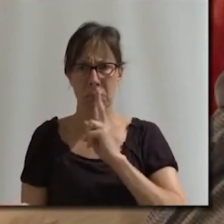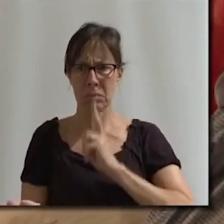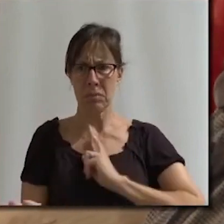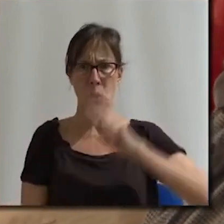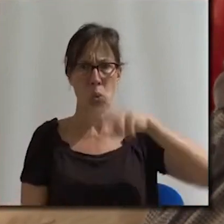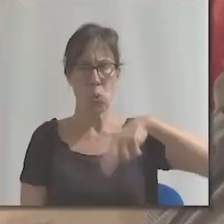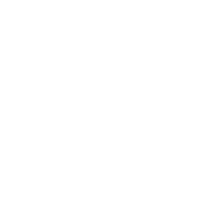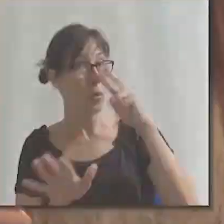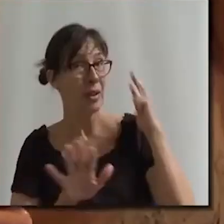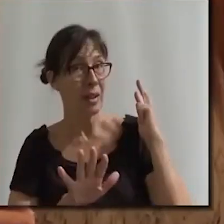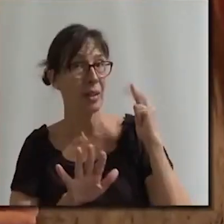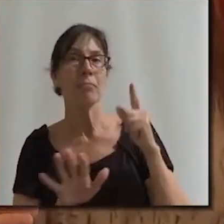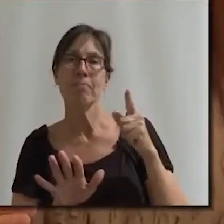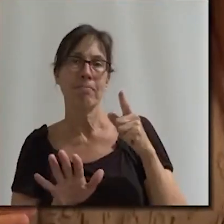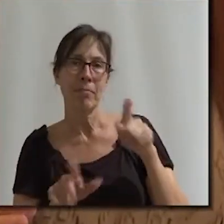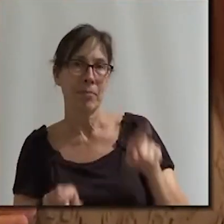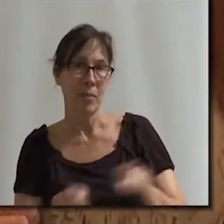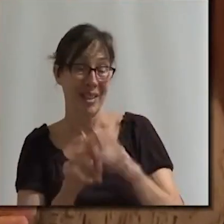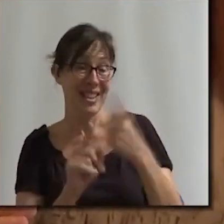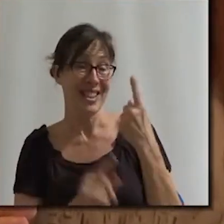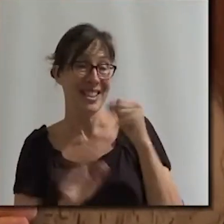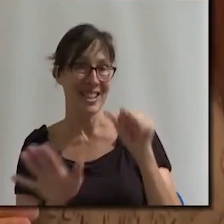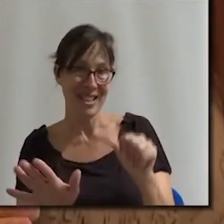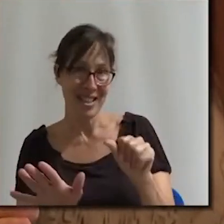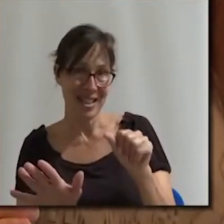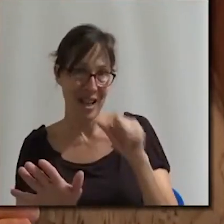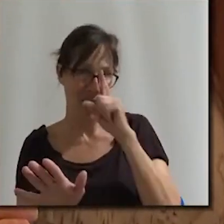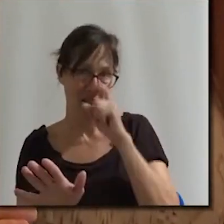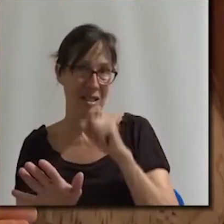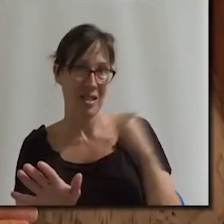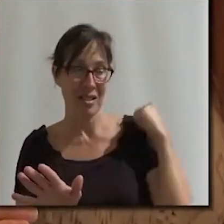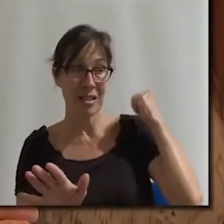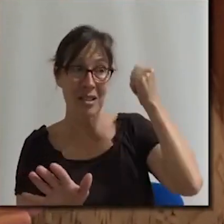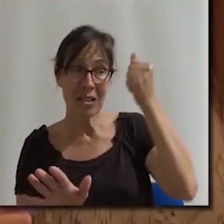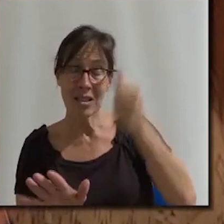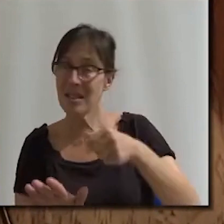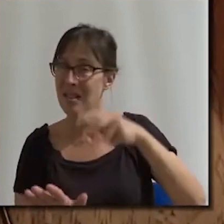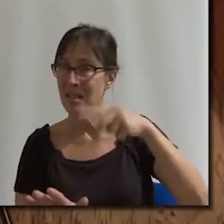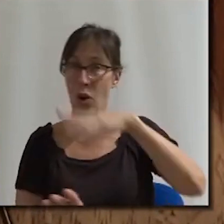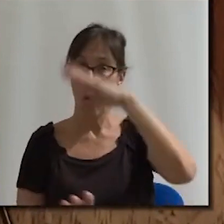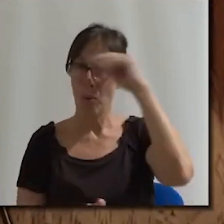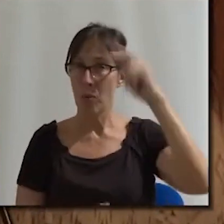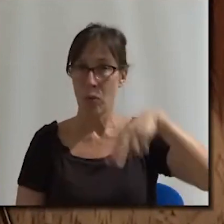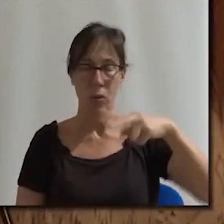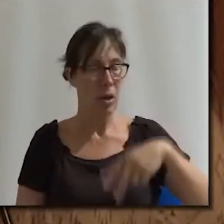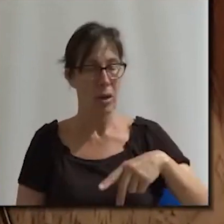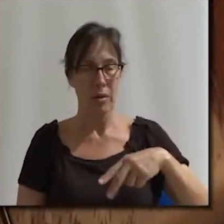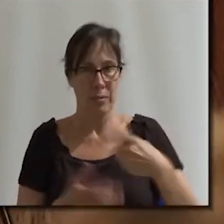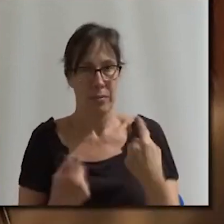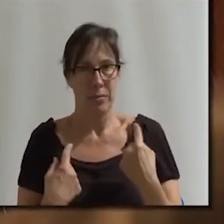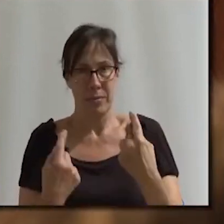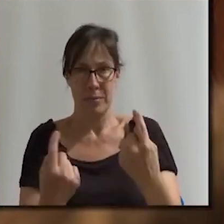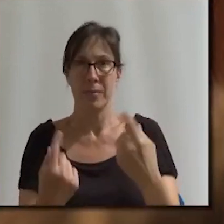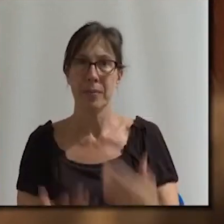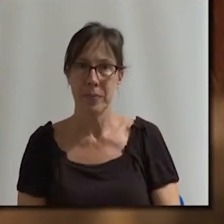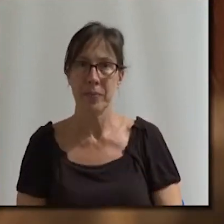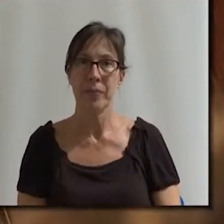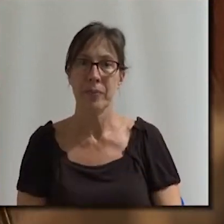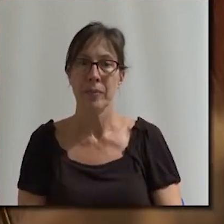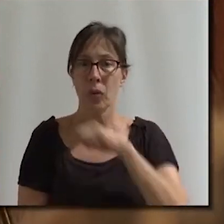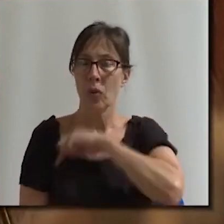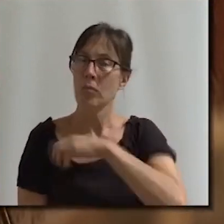avui s'ha vist. Els 16 que portem aquí no ho hem vist mai, això. Si la memòria no ens falla, això no havia passat mai. No només és trist